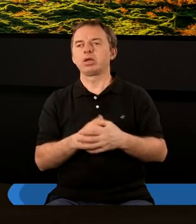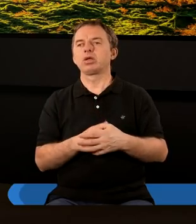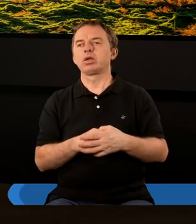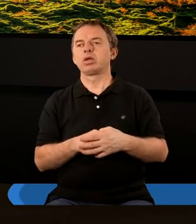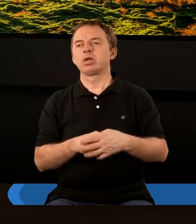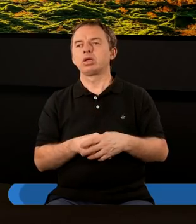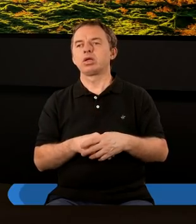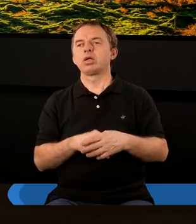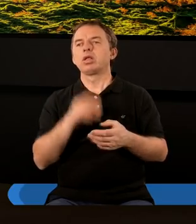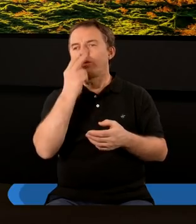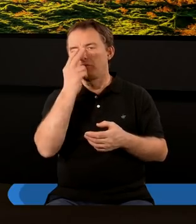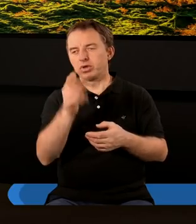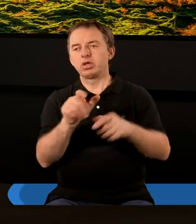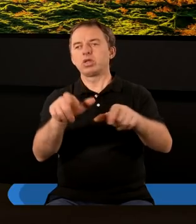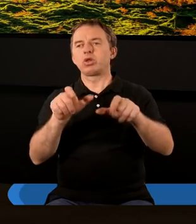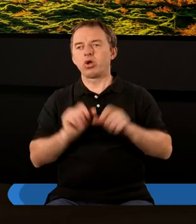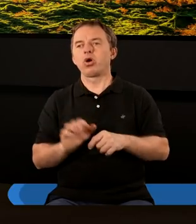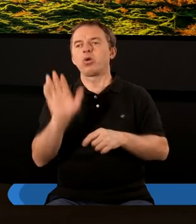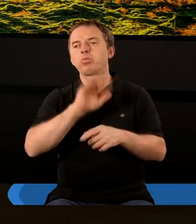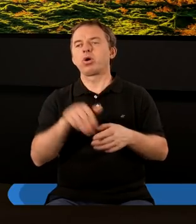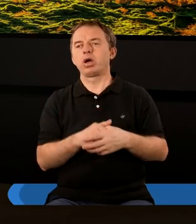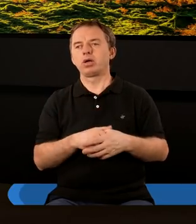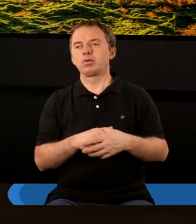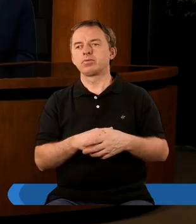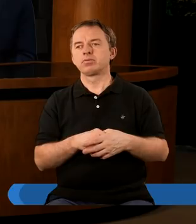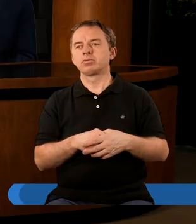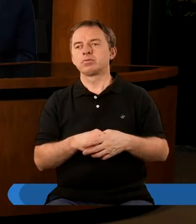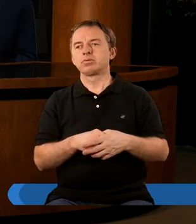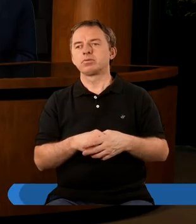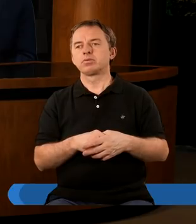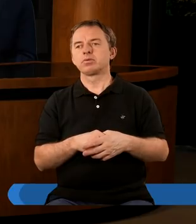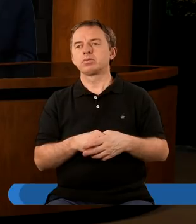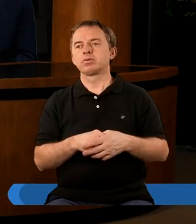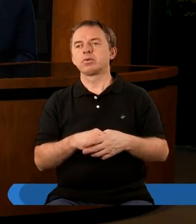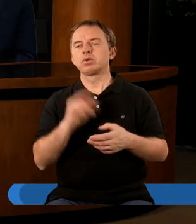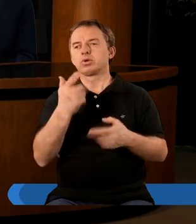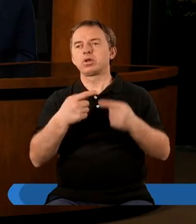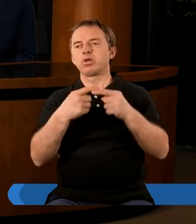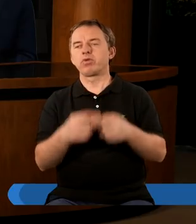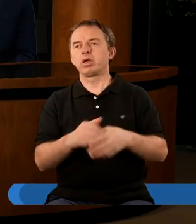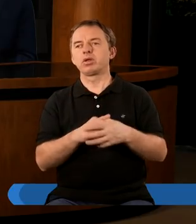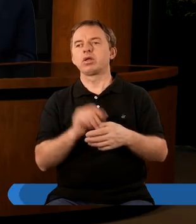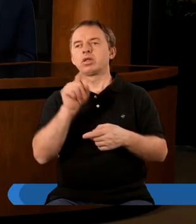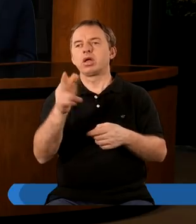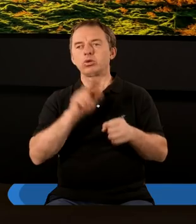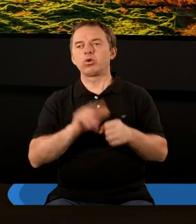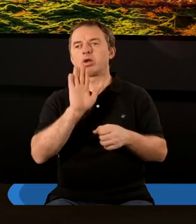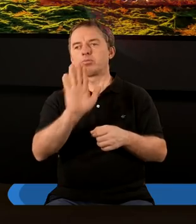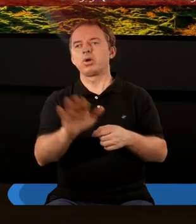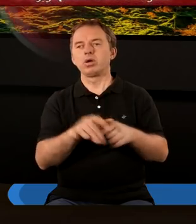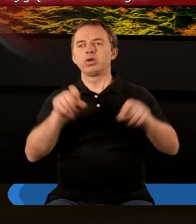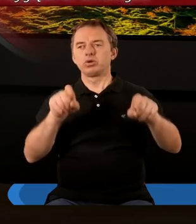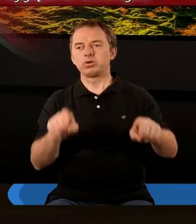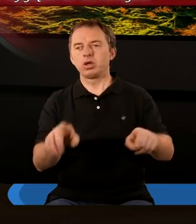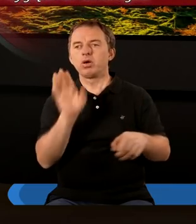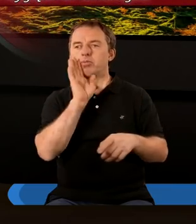Ten tron. A jak widzimy ten tron Boga w trzecim wersecie? Przeciwmy jeszcze trzeci werset. A ten, który na nim